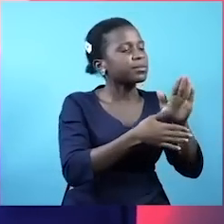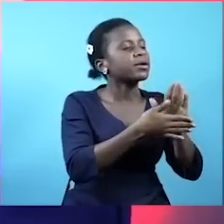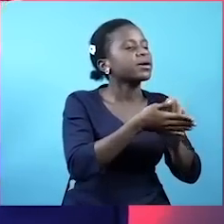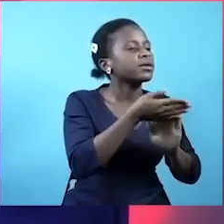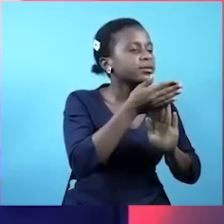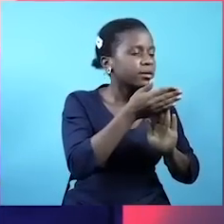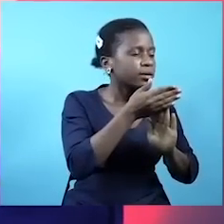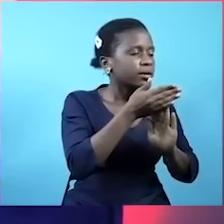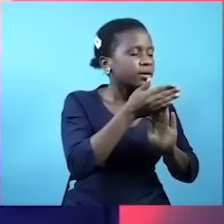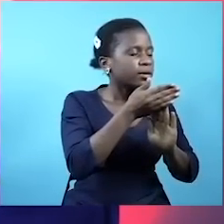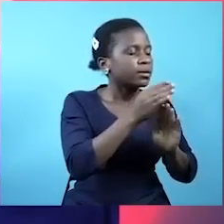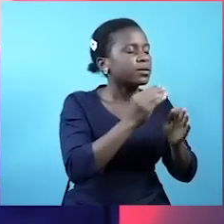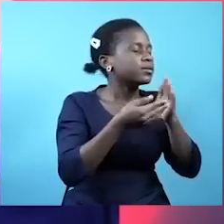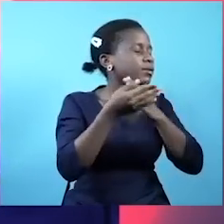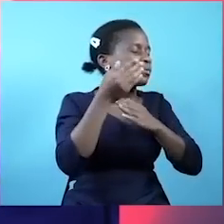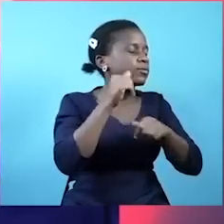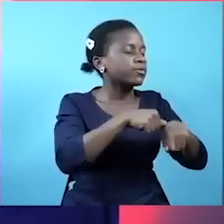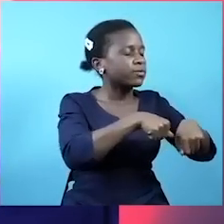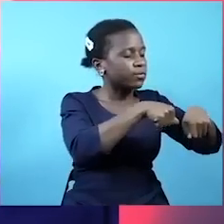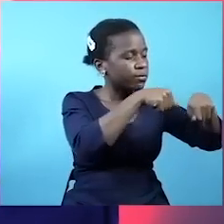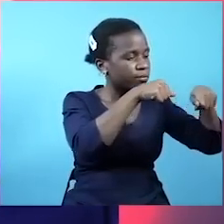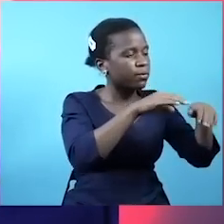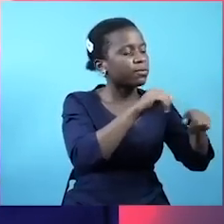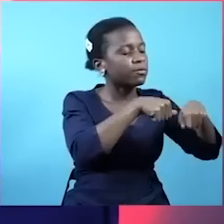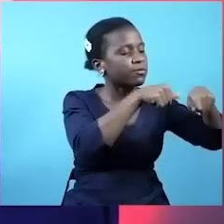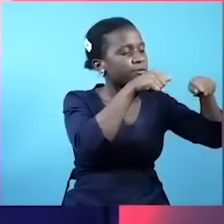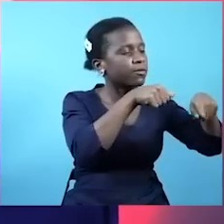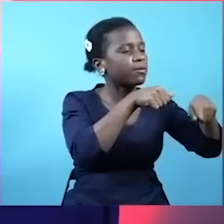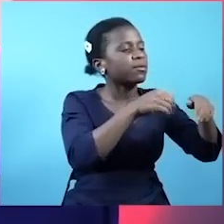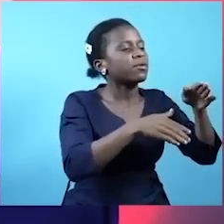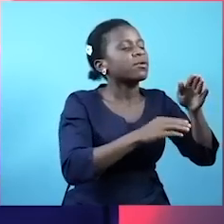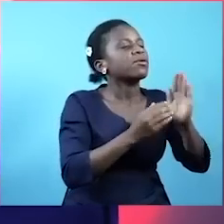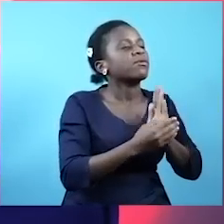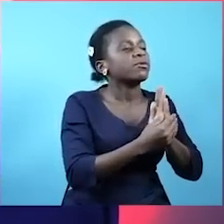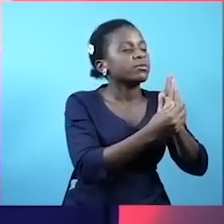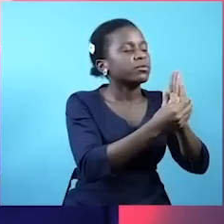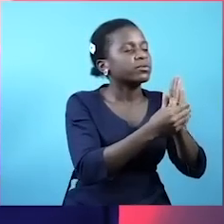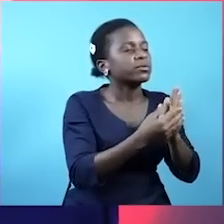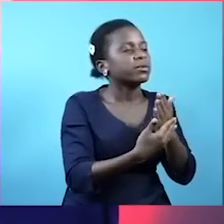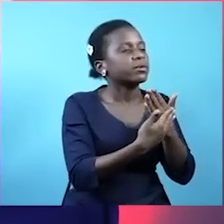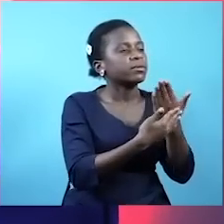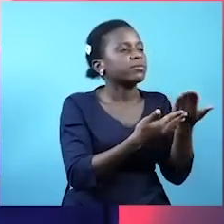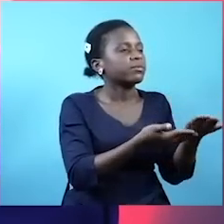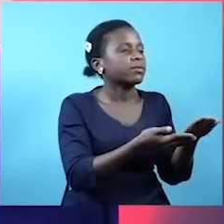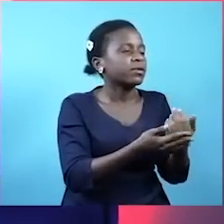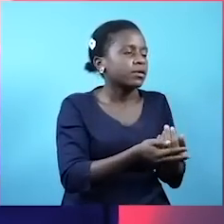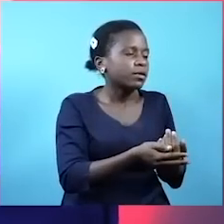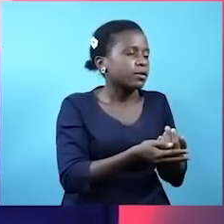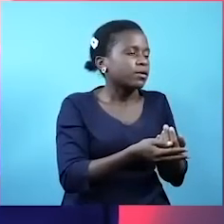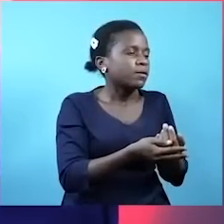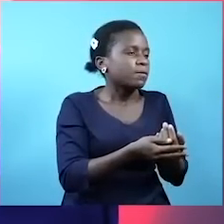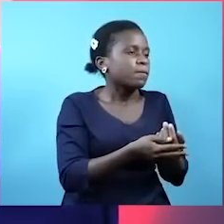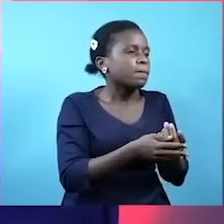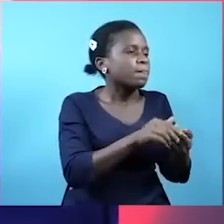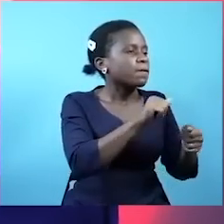ufarme ndi ulikuna umgoza nchi. Mfarme chazi wapiri. Ambaye aliwawa. Alikuwa napenda vita na